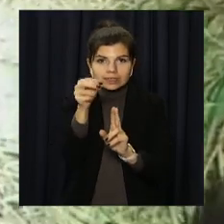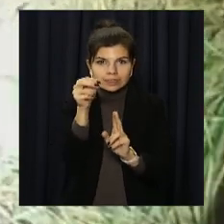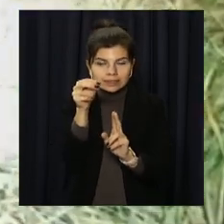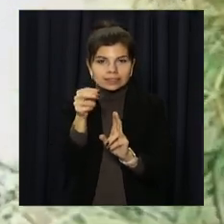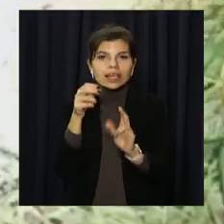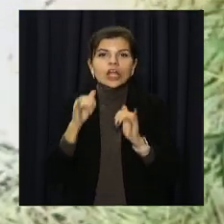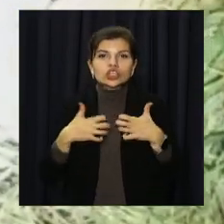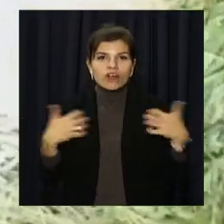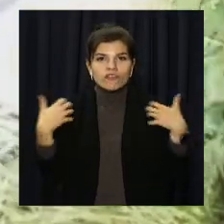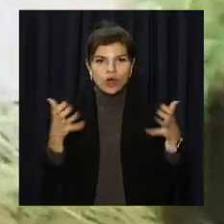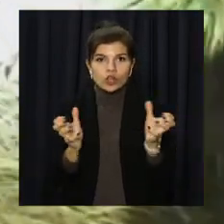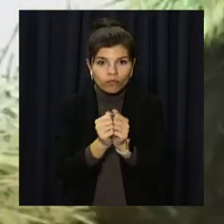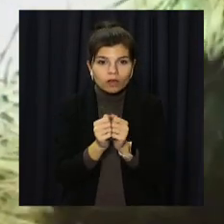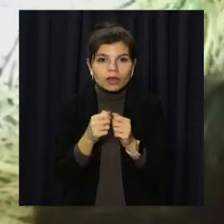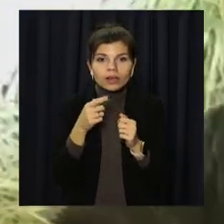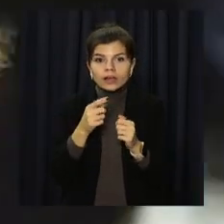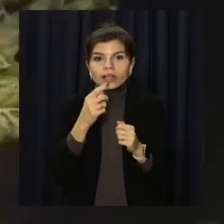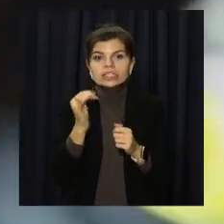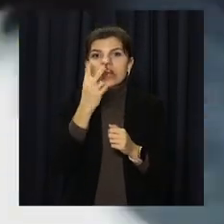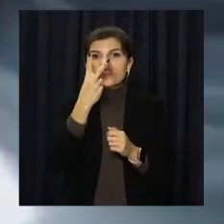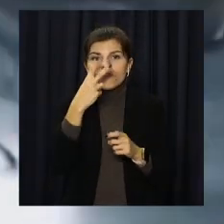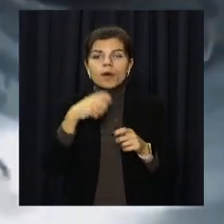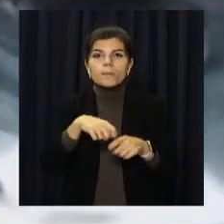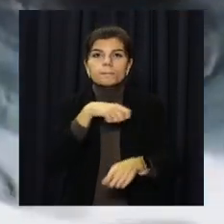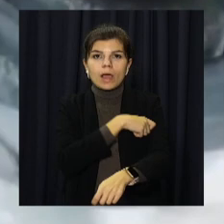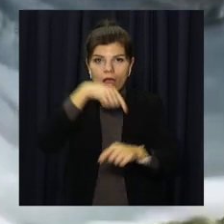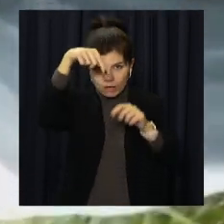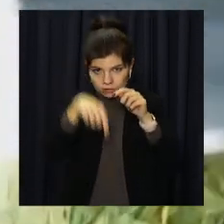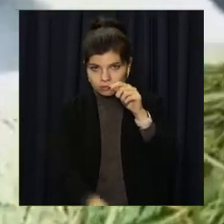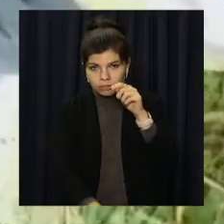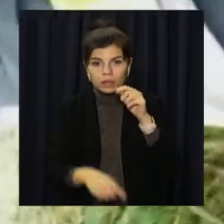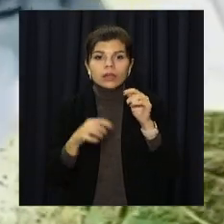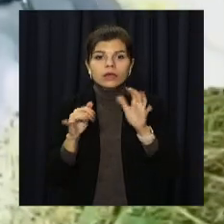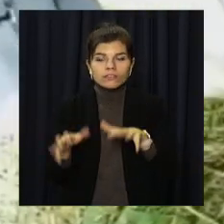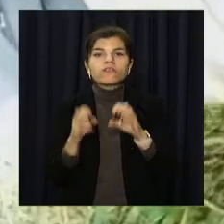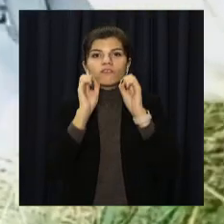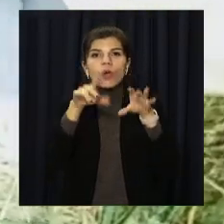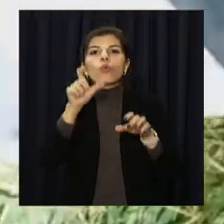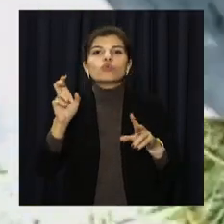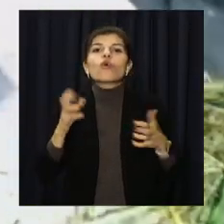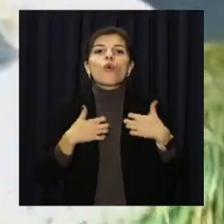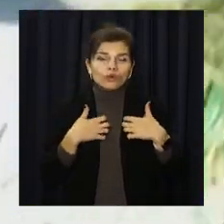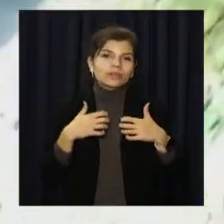для вилову тварин дістали з малих із двометрової війської пастки та віддали їх небайдужим людям.